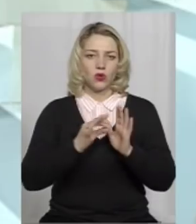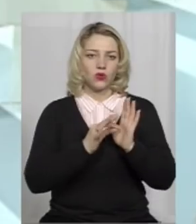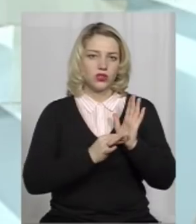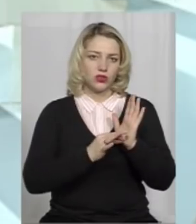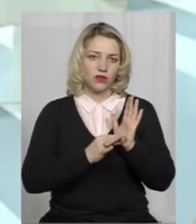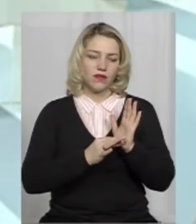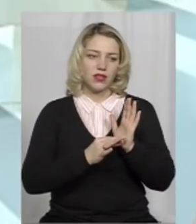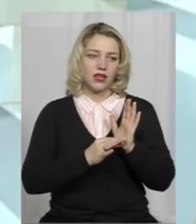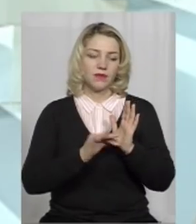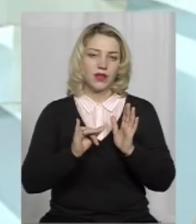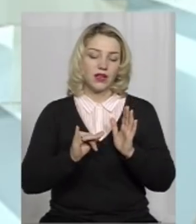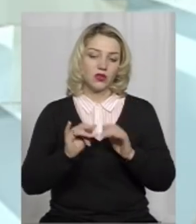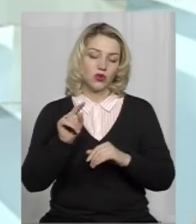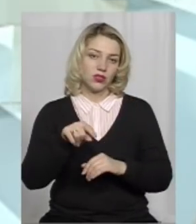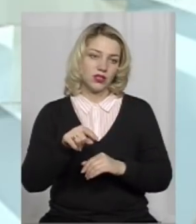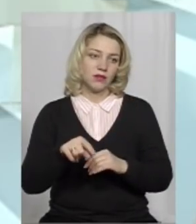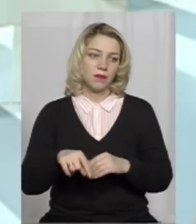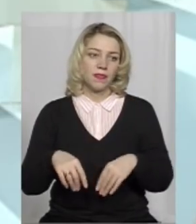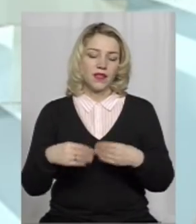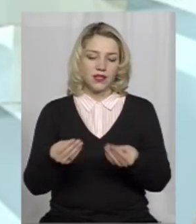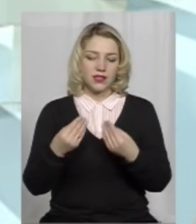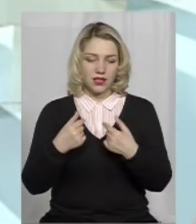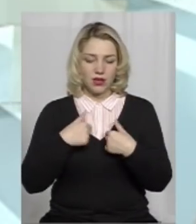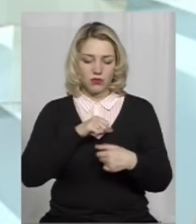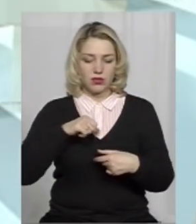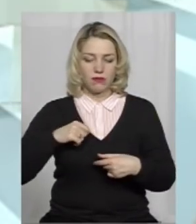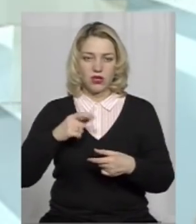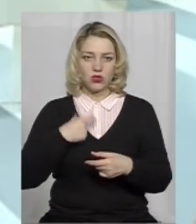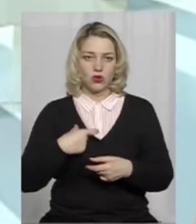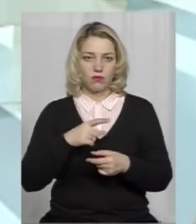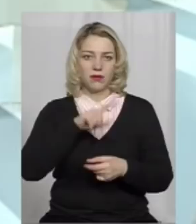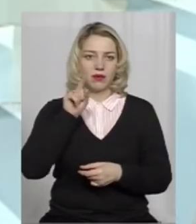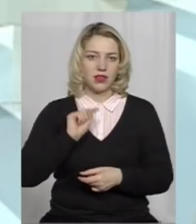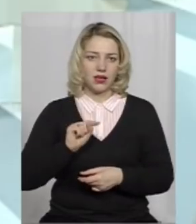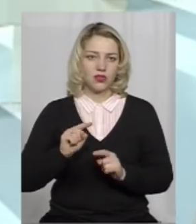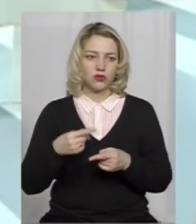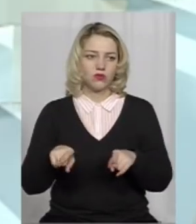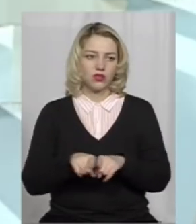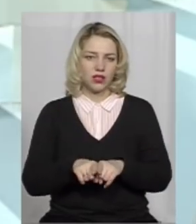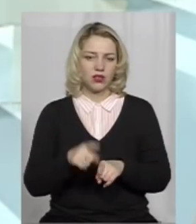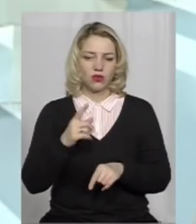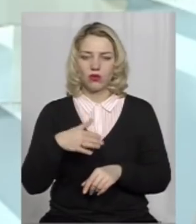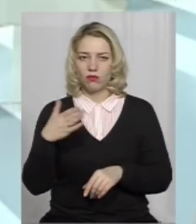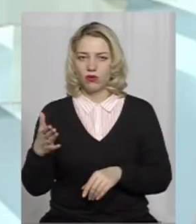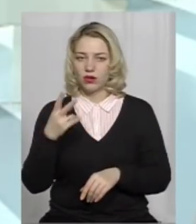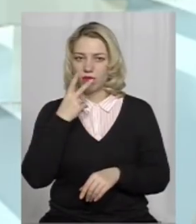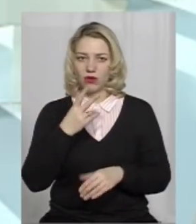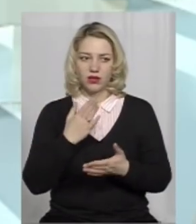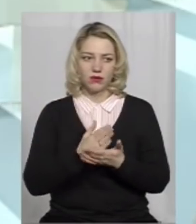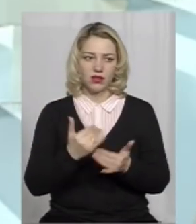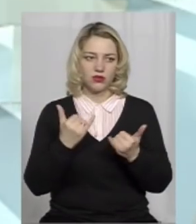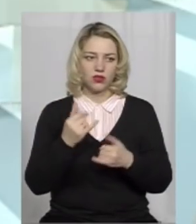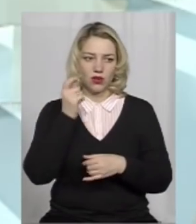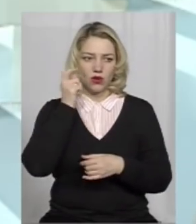І тоді задаємо самі собі питання, чому тоді такий однобокий погляд має